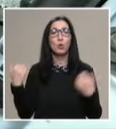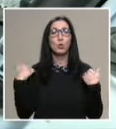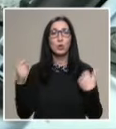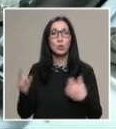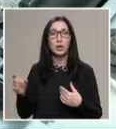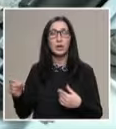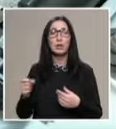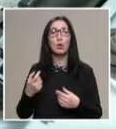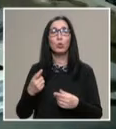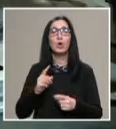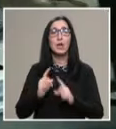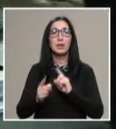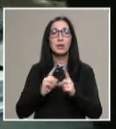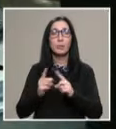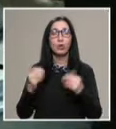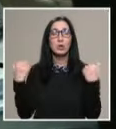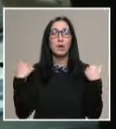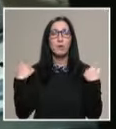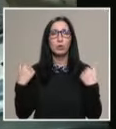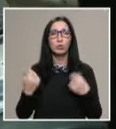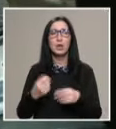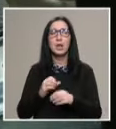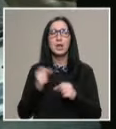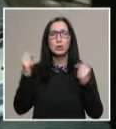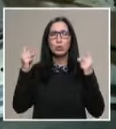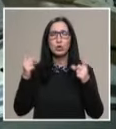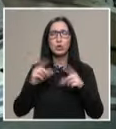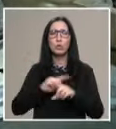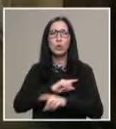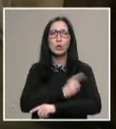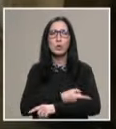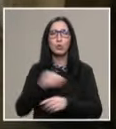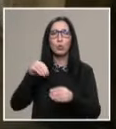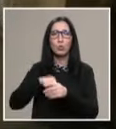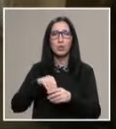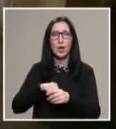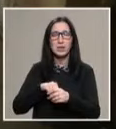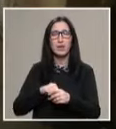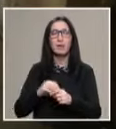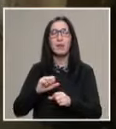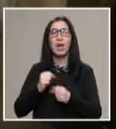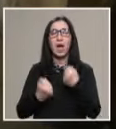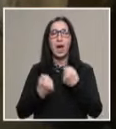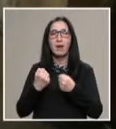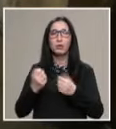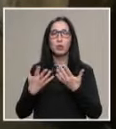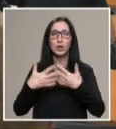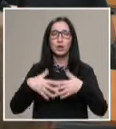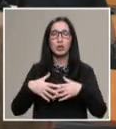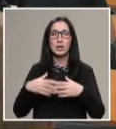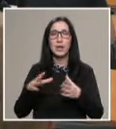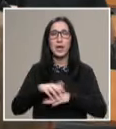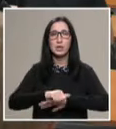студентите от транспортния факултет, изключително силно участват в курсовите по автотехнически експертизи.